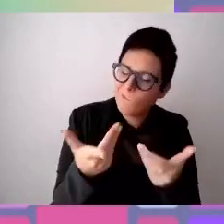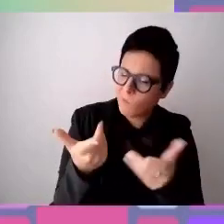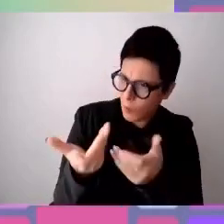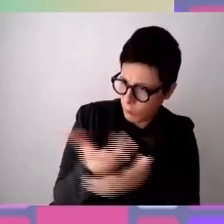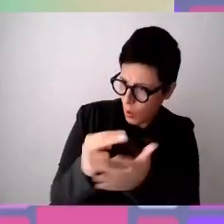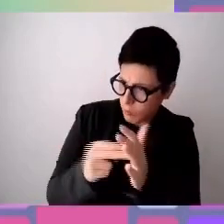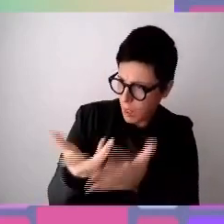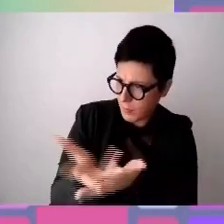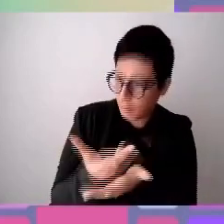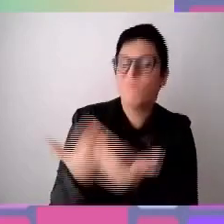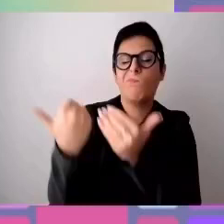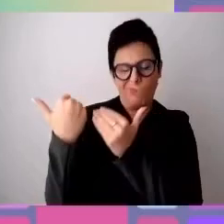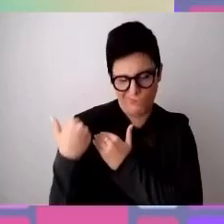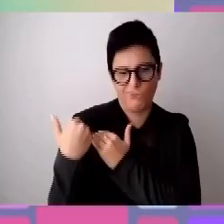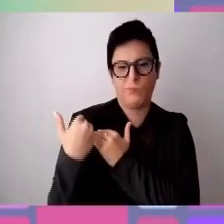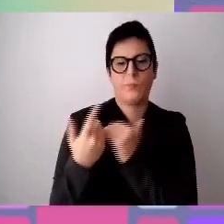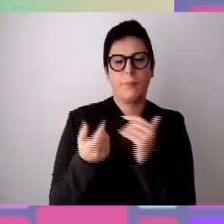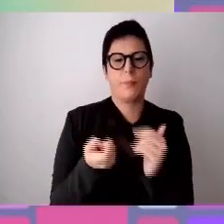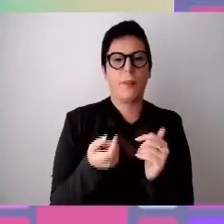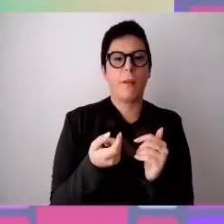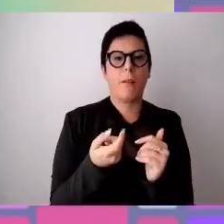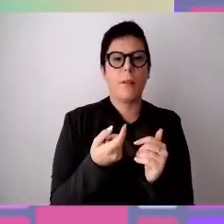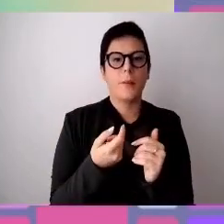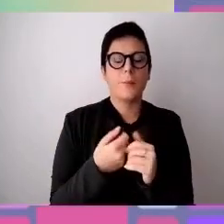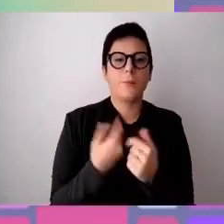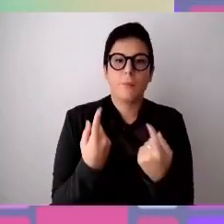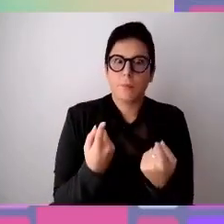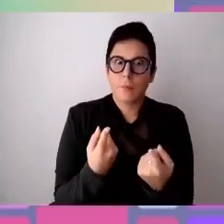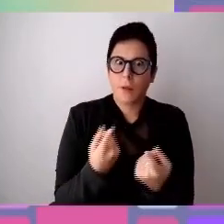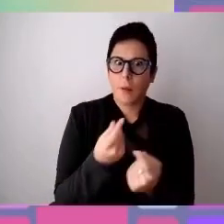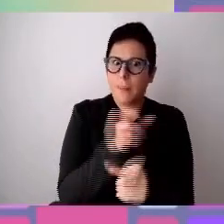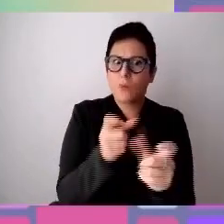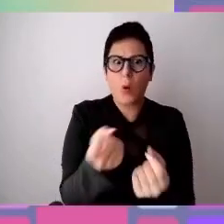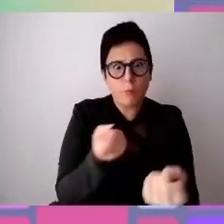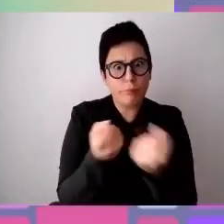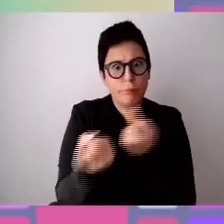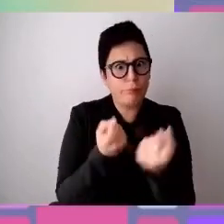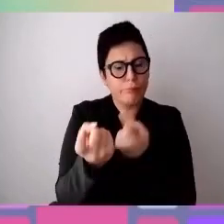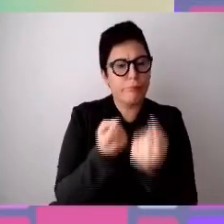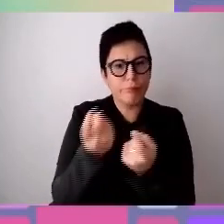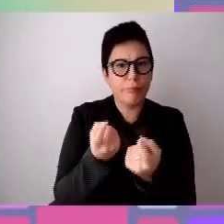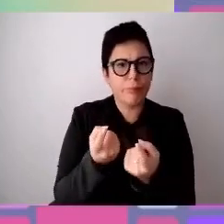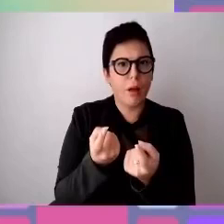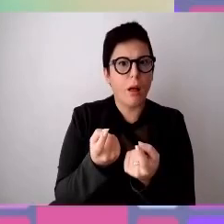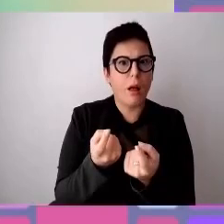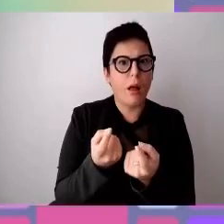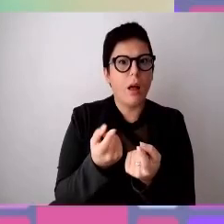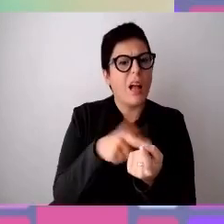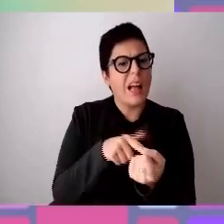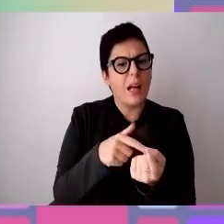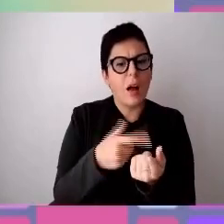un servizio in cui arrivano molte persone con varie